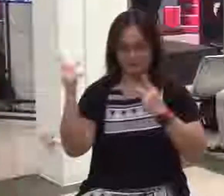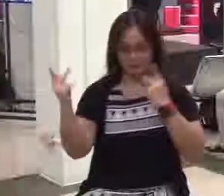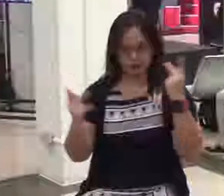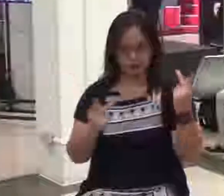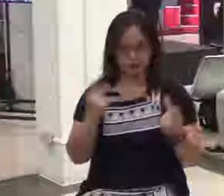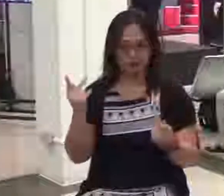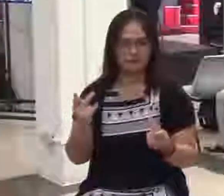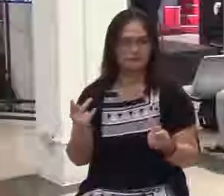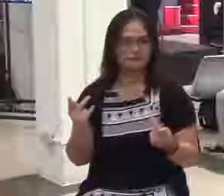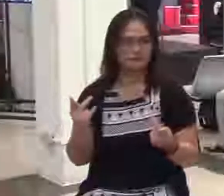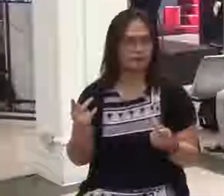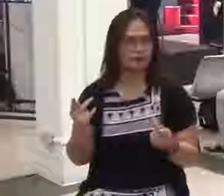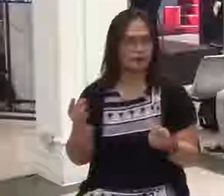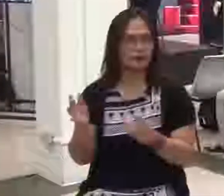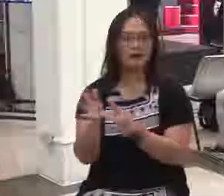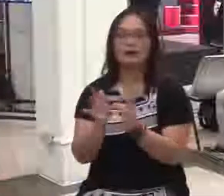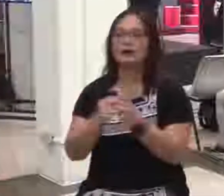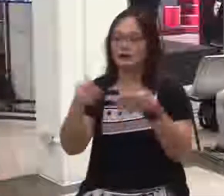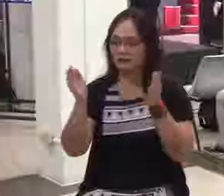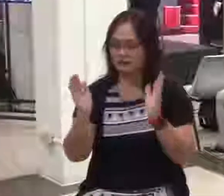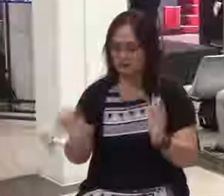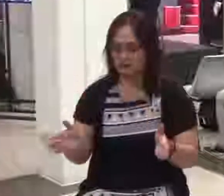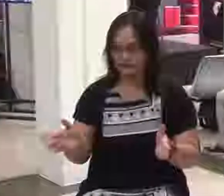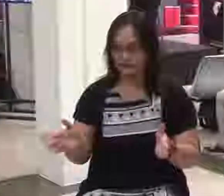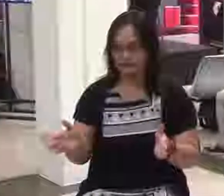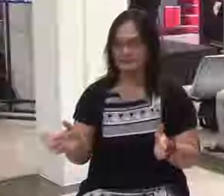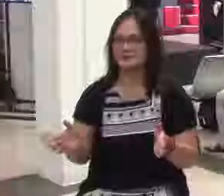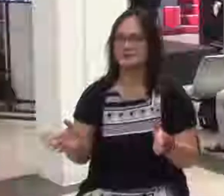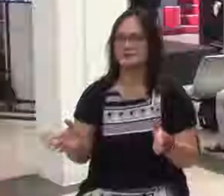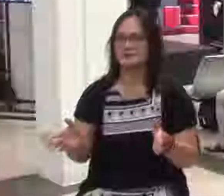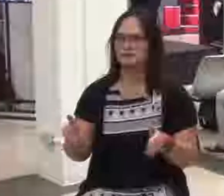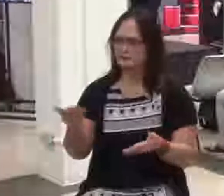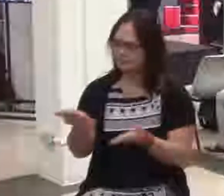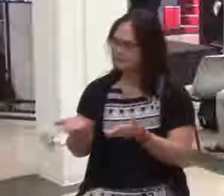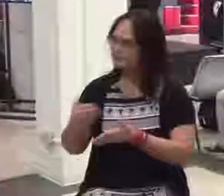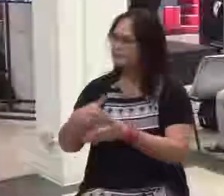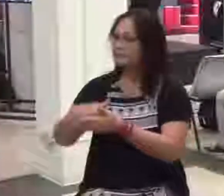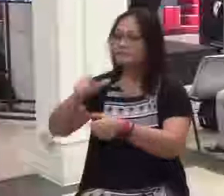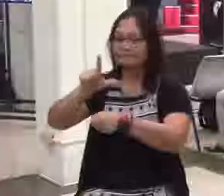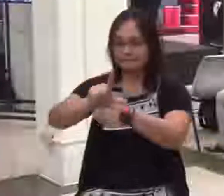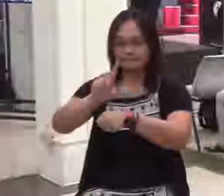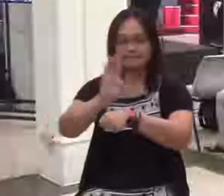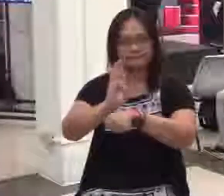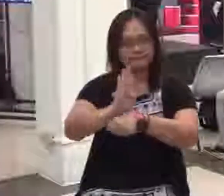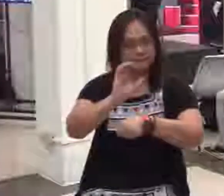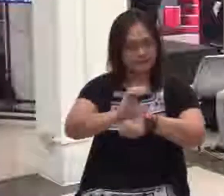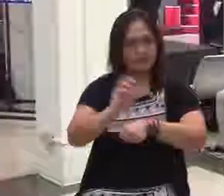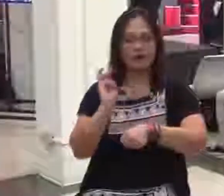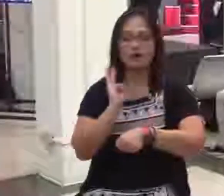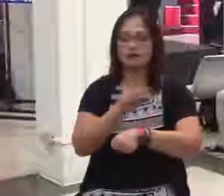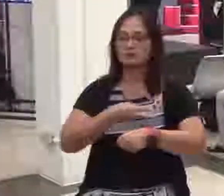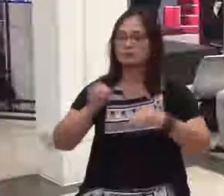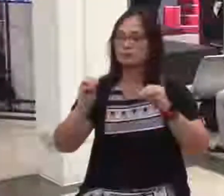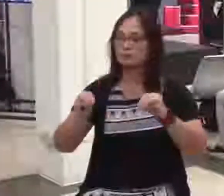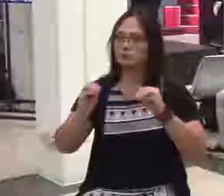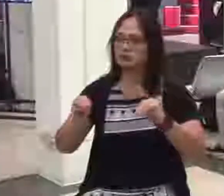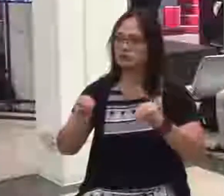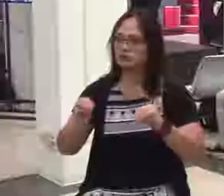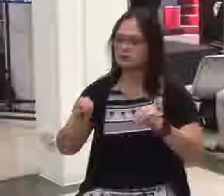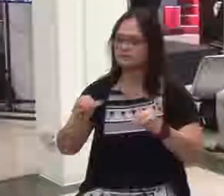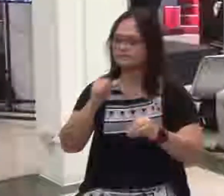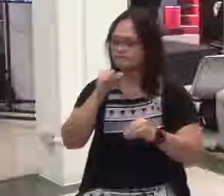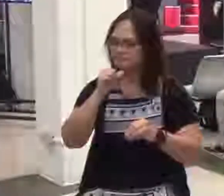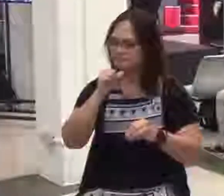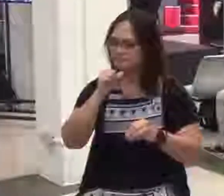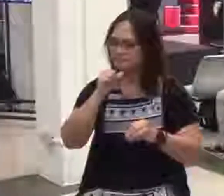Mga mananampalataya. At dito sa Lighthouse Bible Baptist Church, ang ating itinuturo ay hindi lang tao at hindi